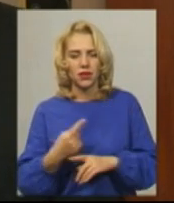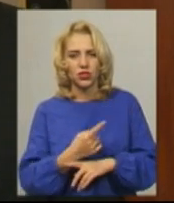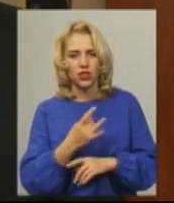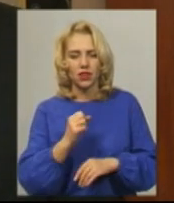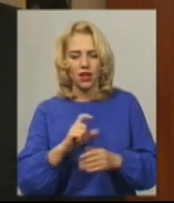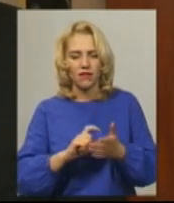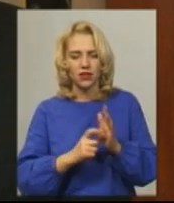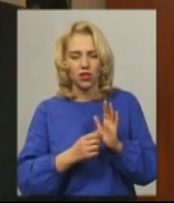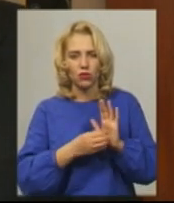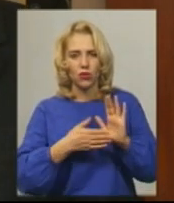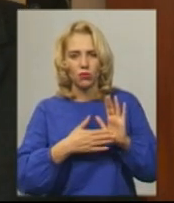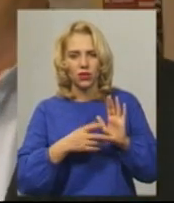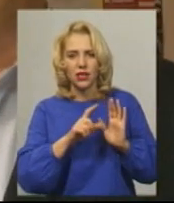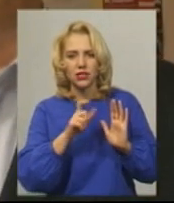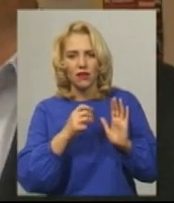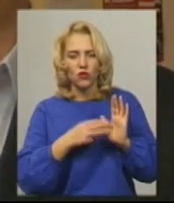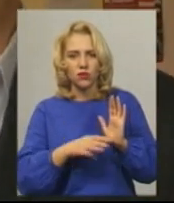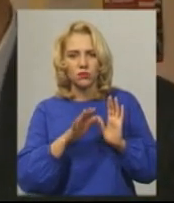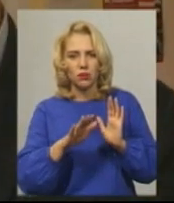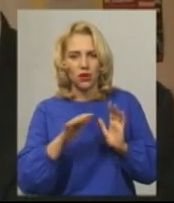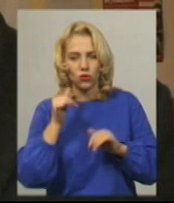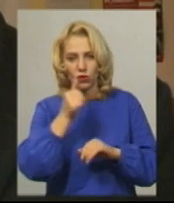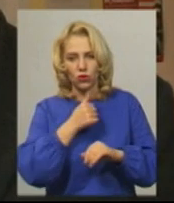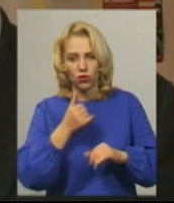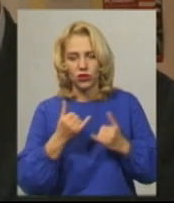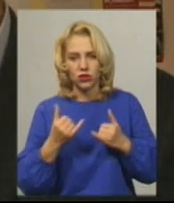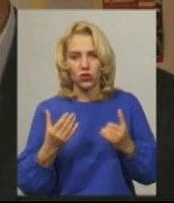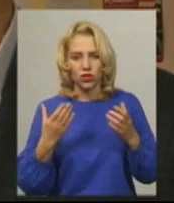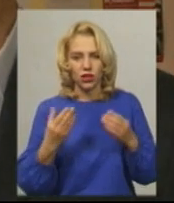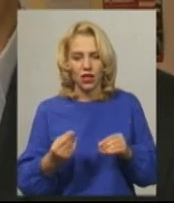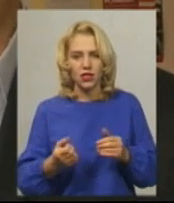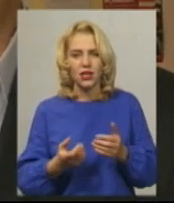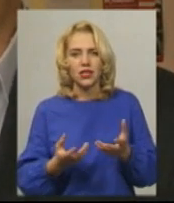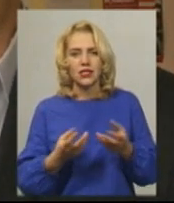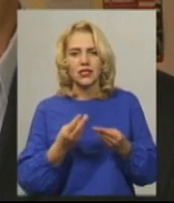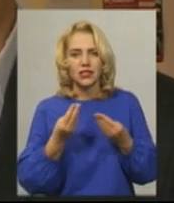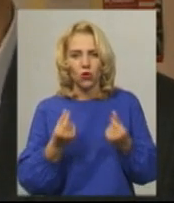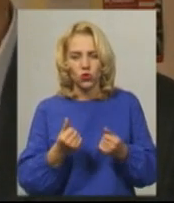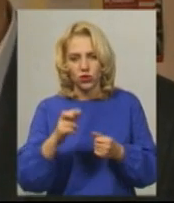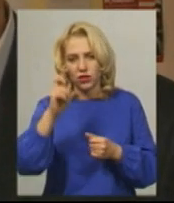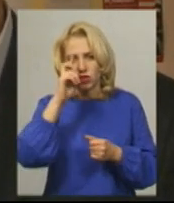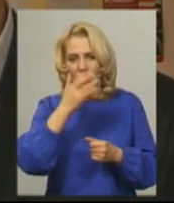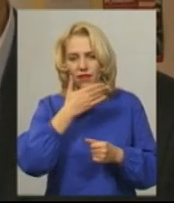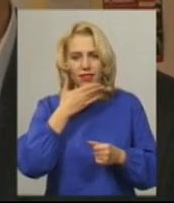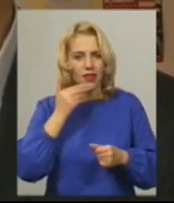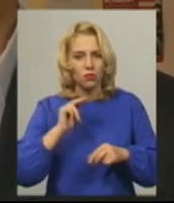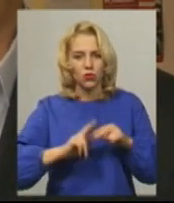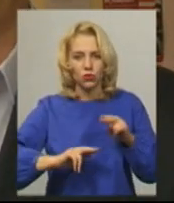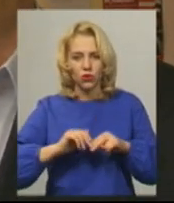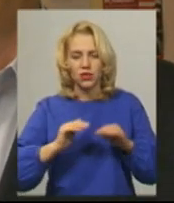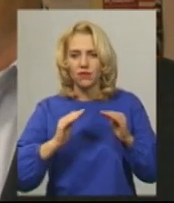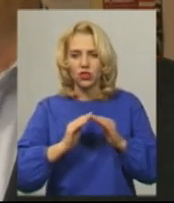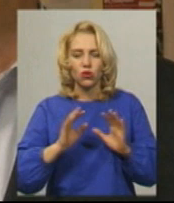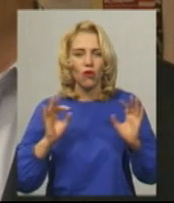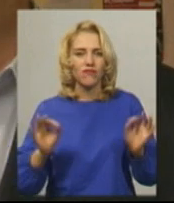квартирному обліку з 1985 року. На сьогоднішній день за рахунок держави не будується житло взагалі.